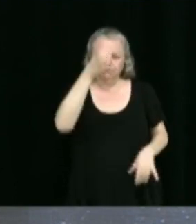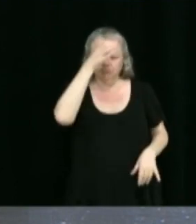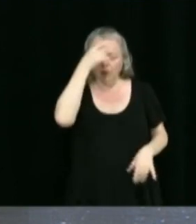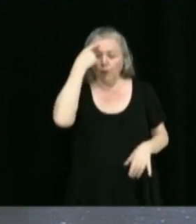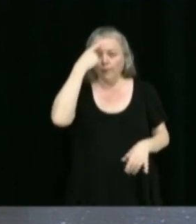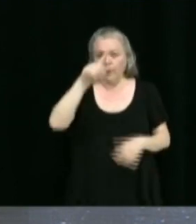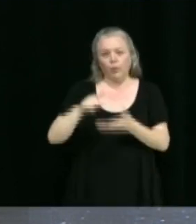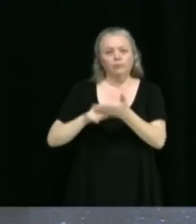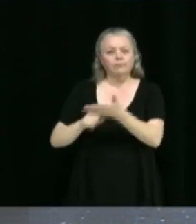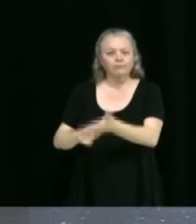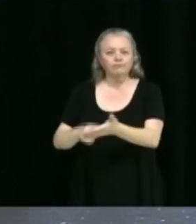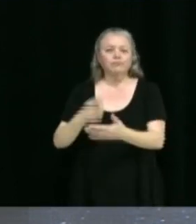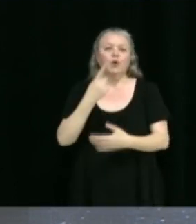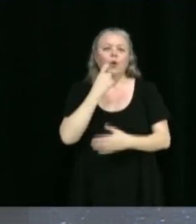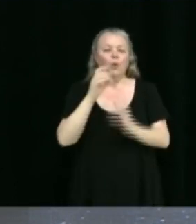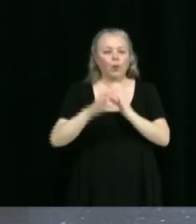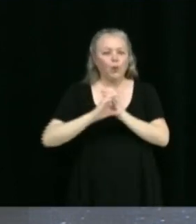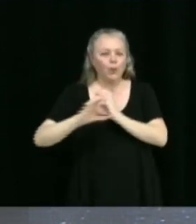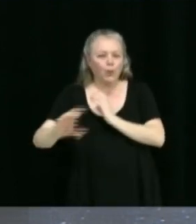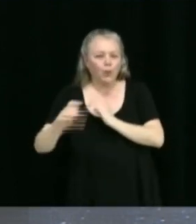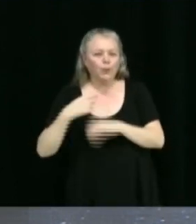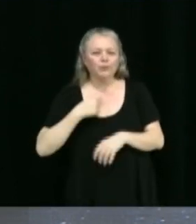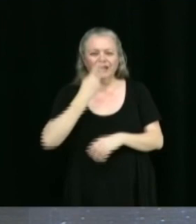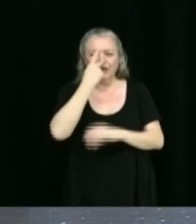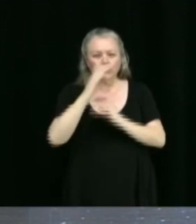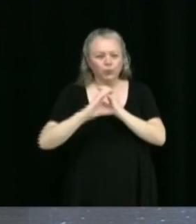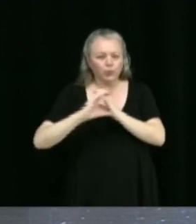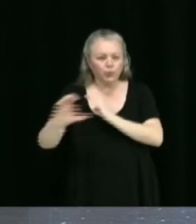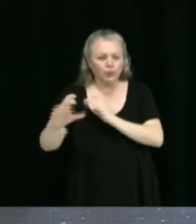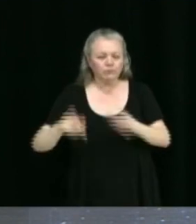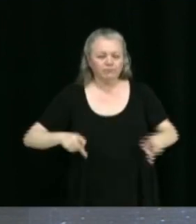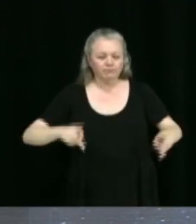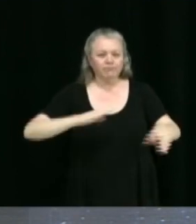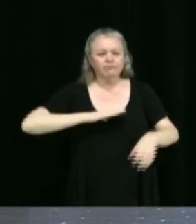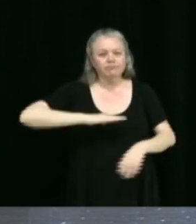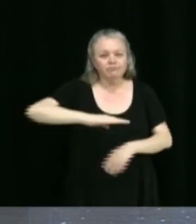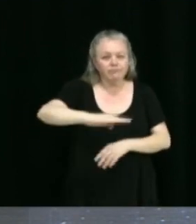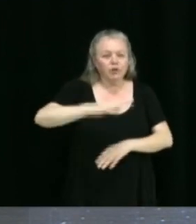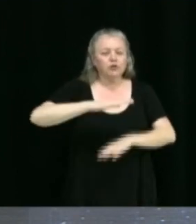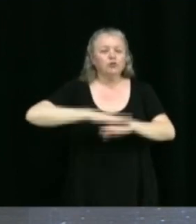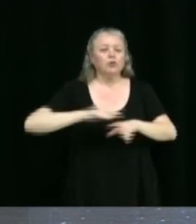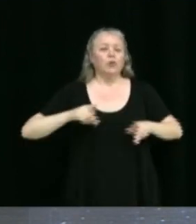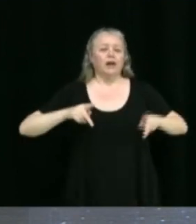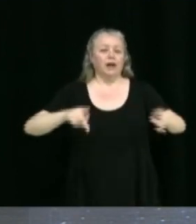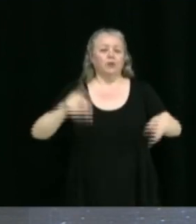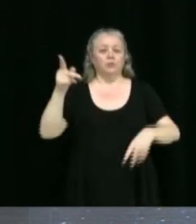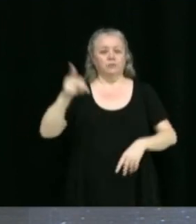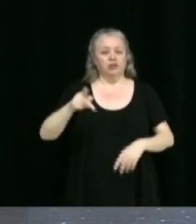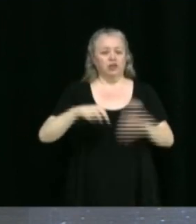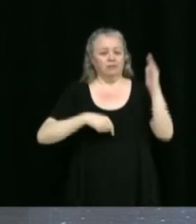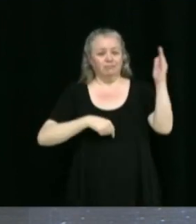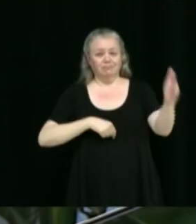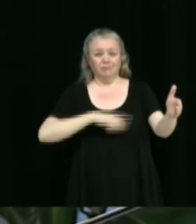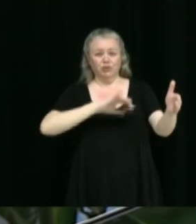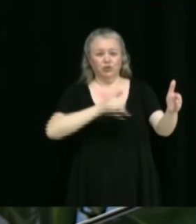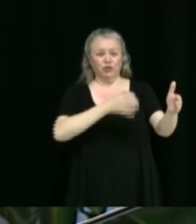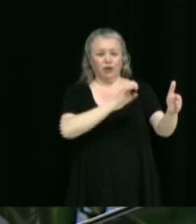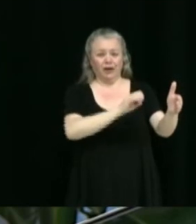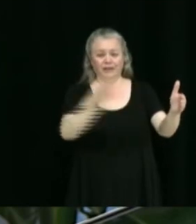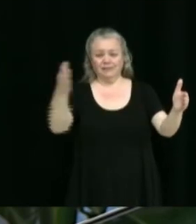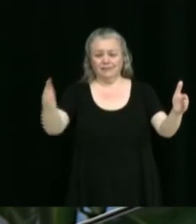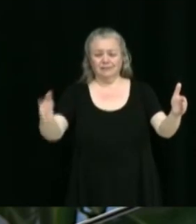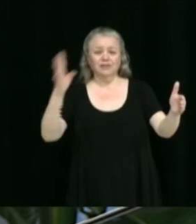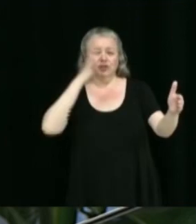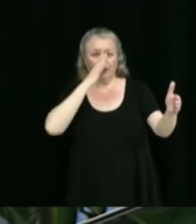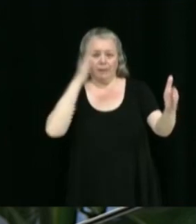des travaux d'aqueduc, des goûts et de voiries sur la rue Piché entre le boulevard Jutra-Est et la rue Champagne. La Ville a octroyé lors